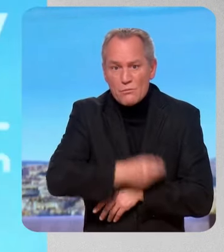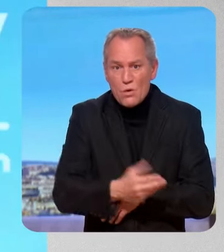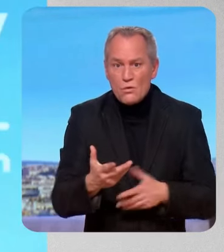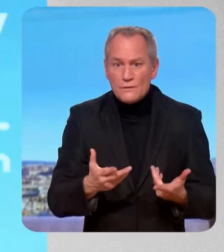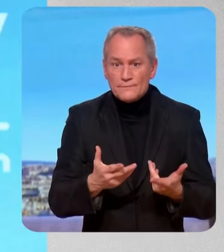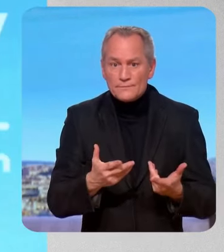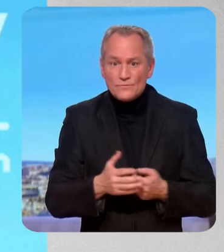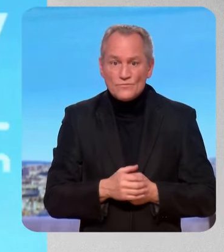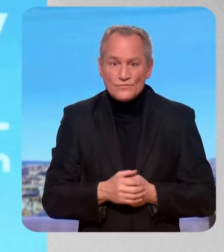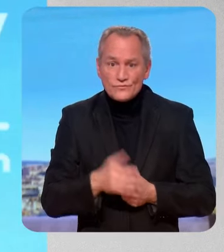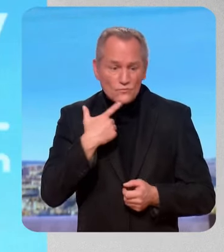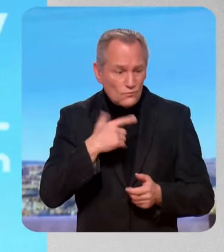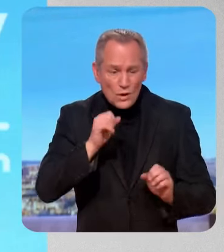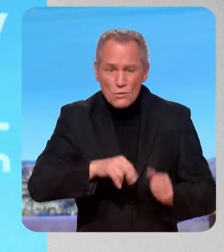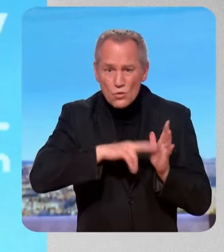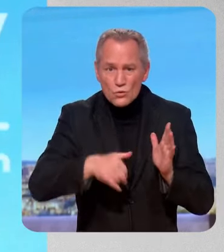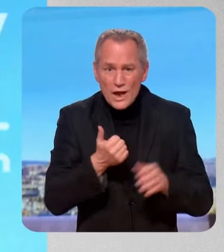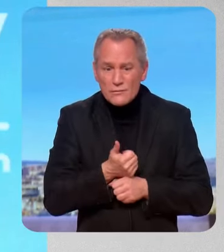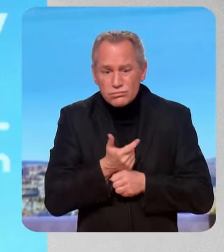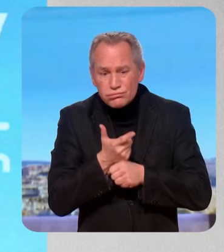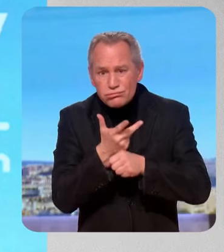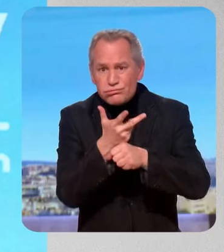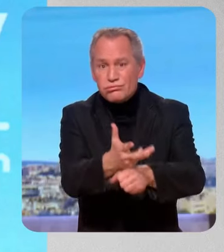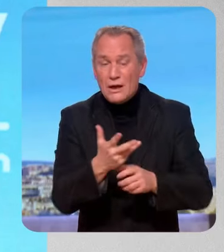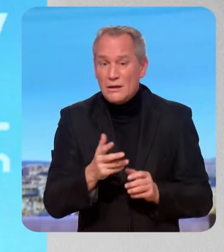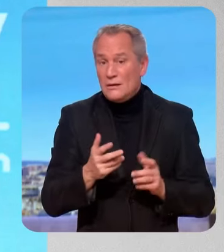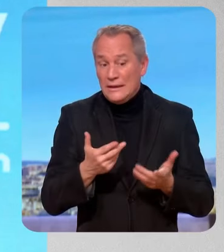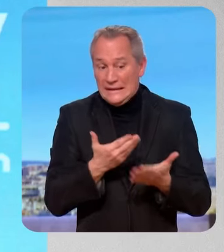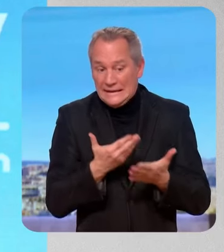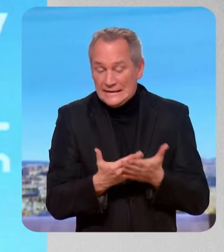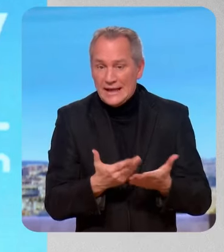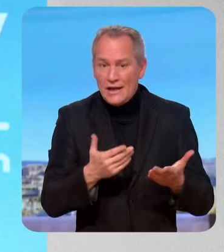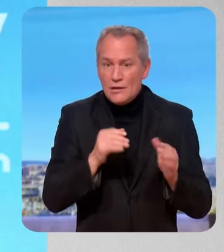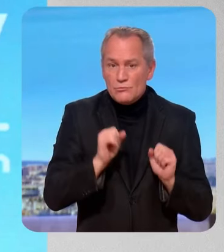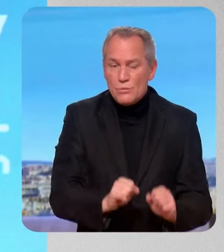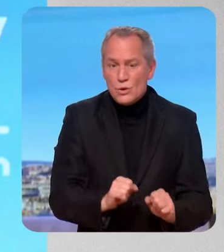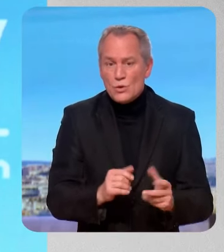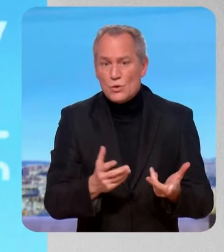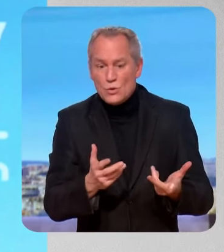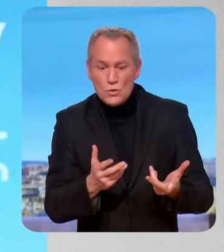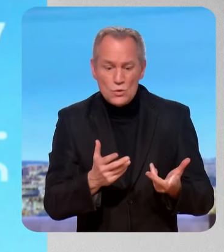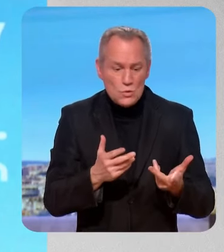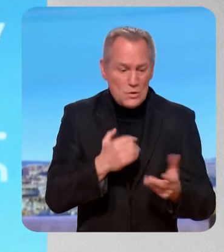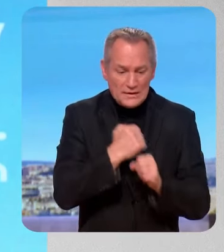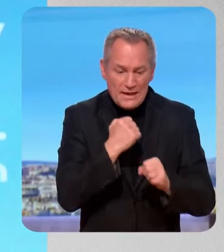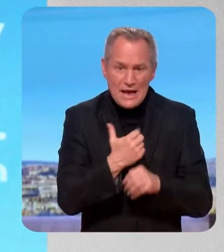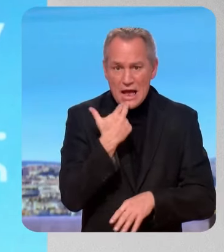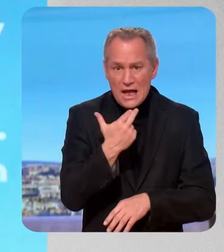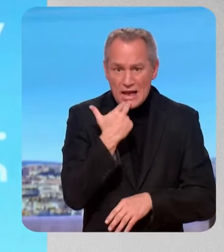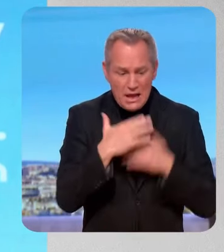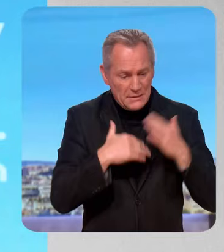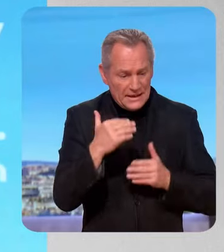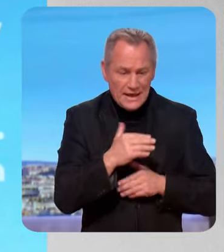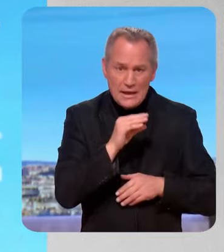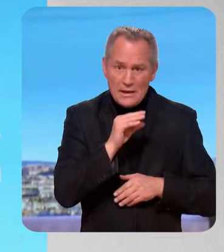Vous pouvez contractualiser pendant plusieurs années et ainsi pouvoir entreprendre et faire votre métier correctement. Nous voulons une juste